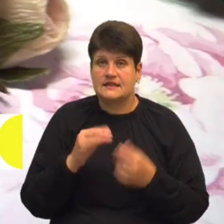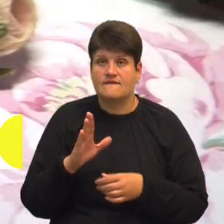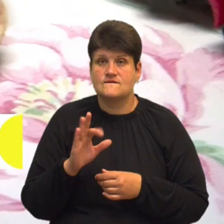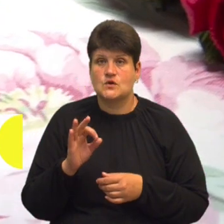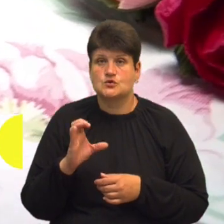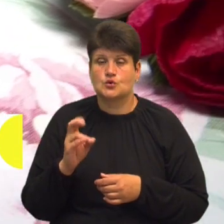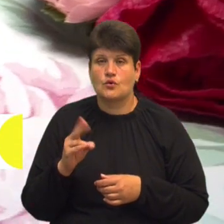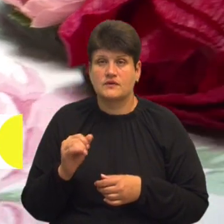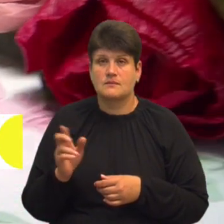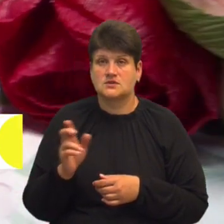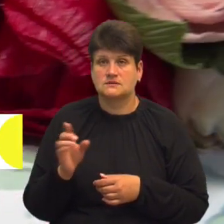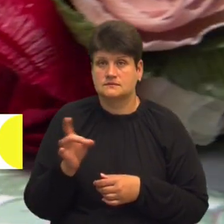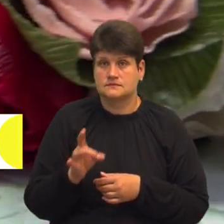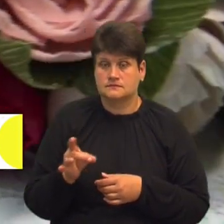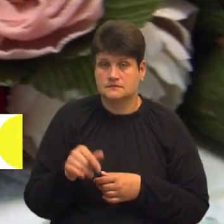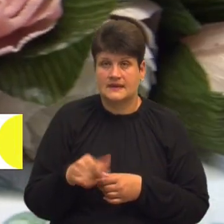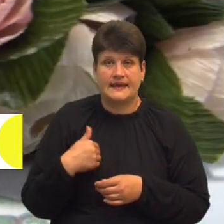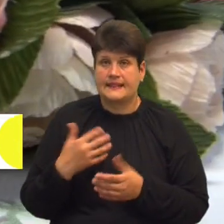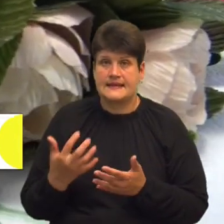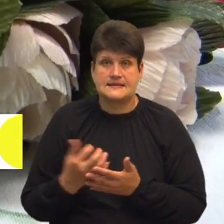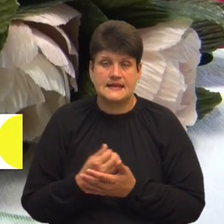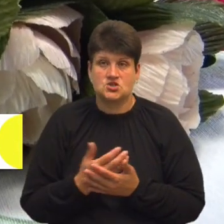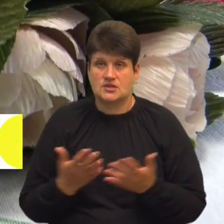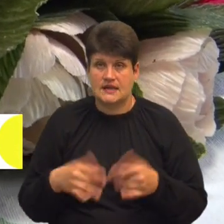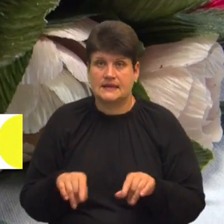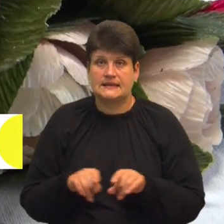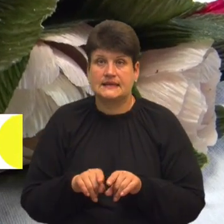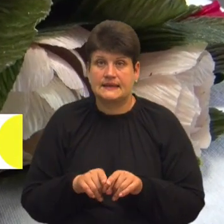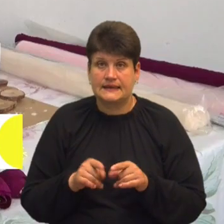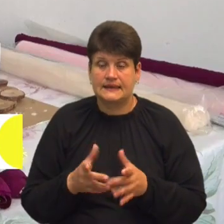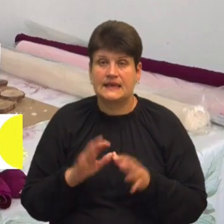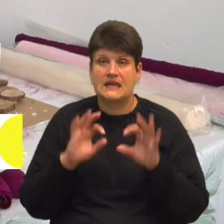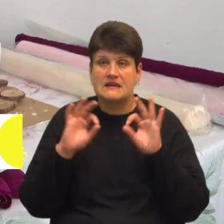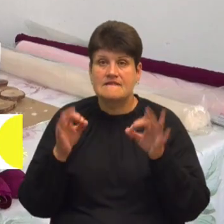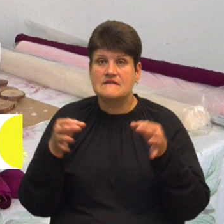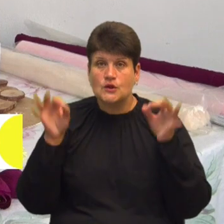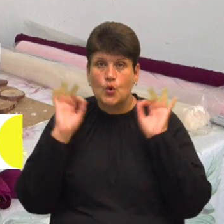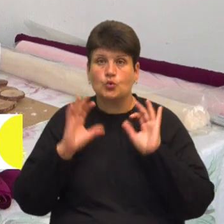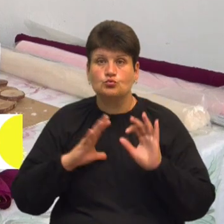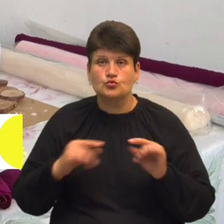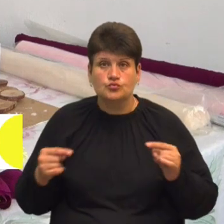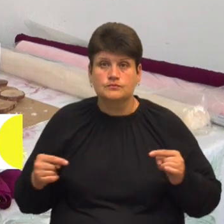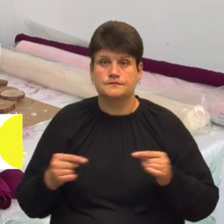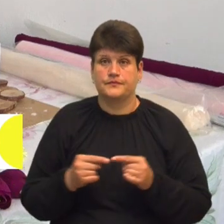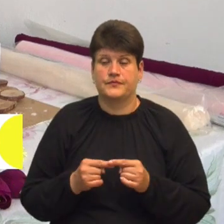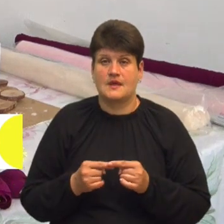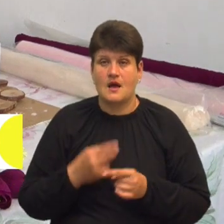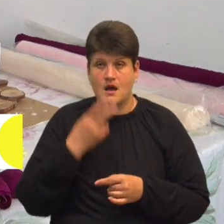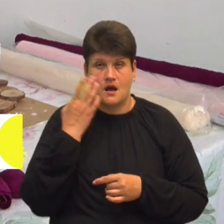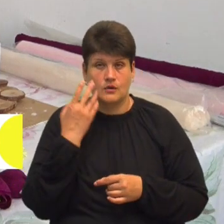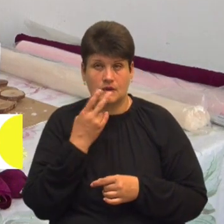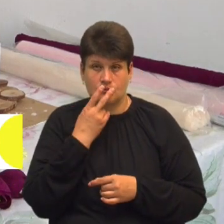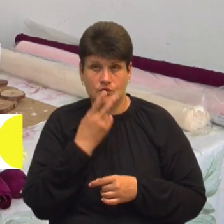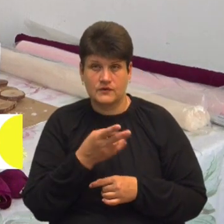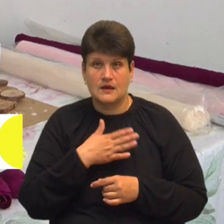Бережанщині я не знайшла наразі таких, щоб який вінок конкретний був, але як подивитися на мою